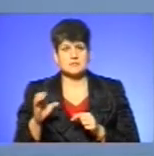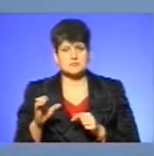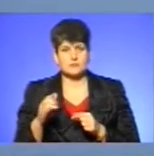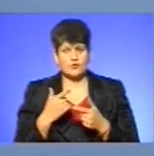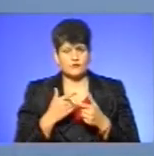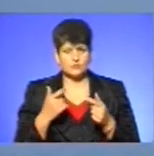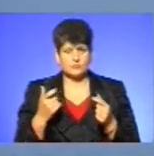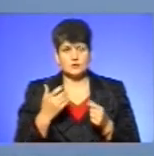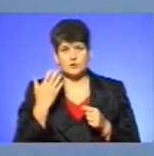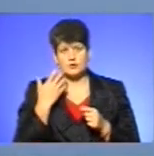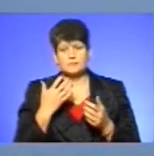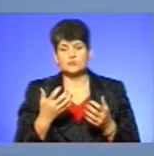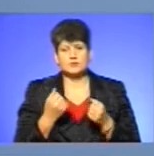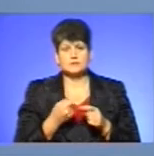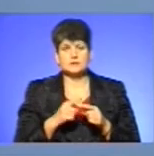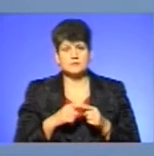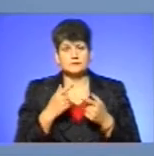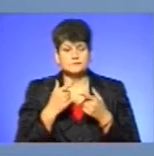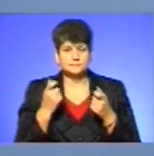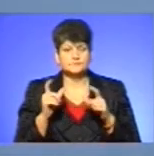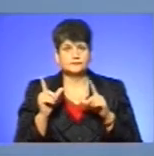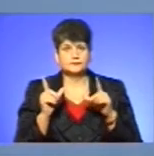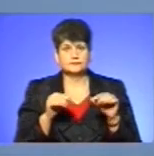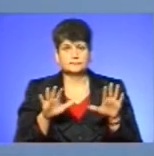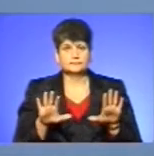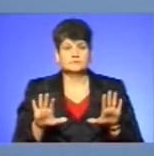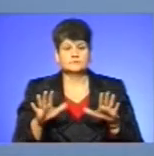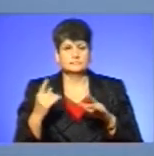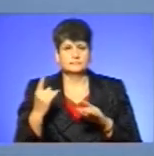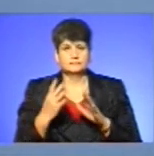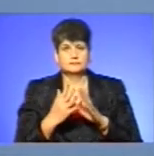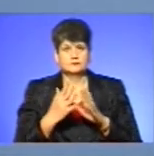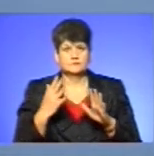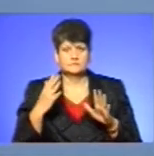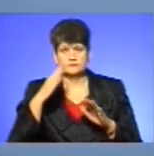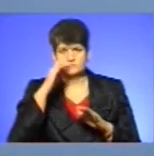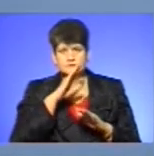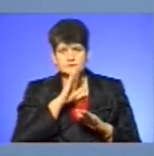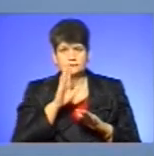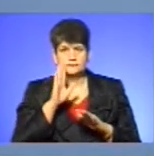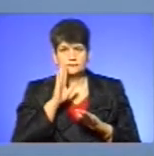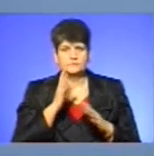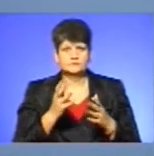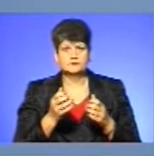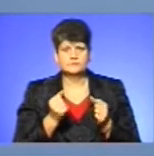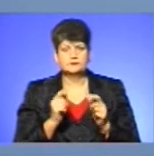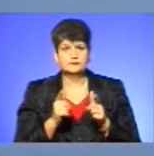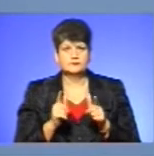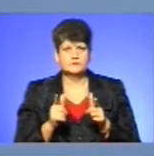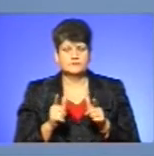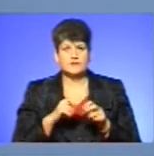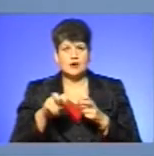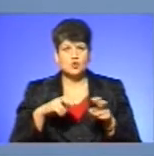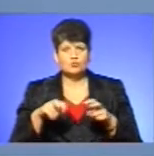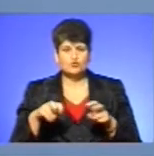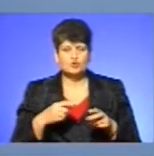Коли ми отримуємо таке повідомлення і виїжджаючи на місце події, в першу чергу від батьків ми отримуємо згоду на розповсюдження